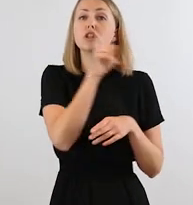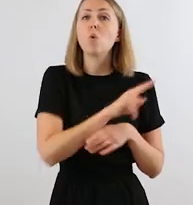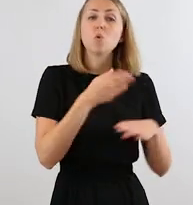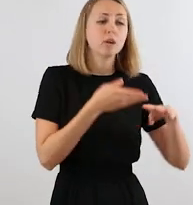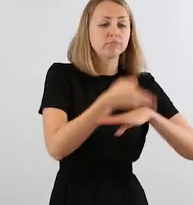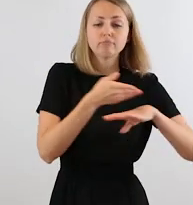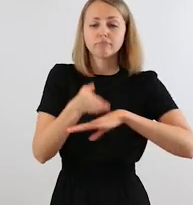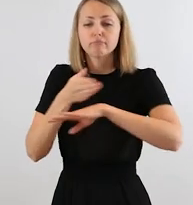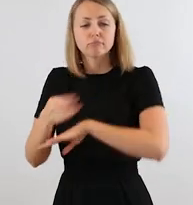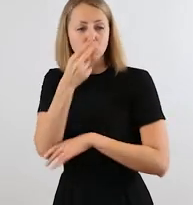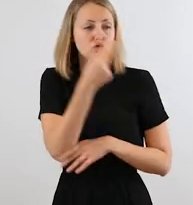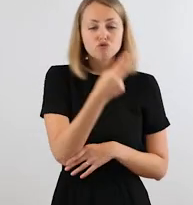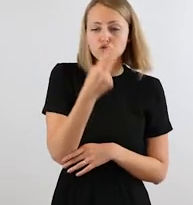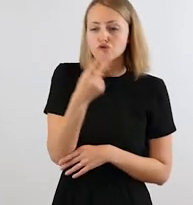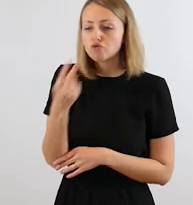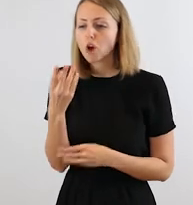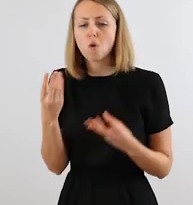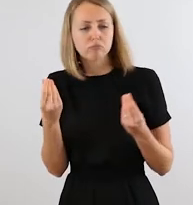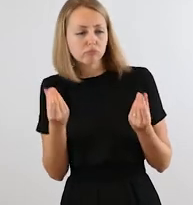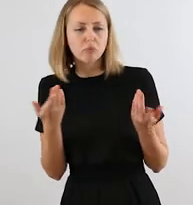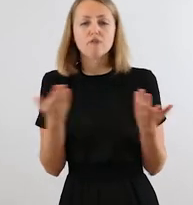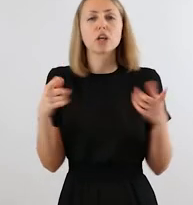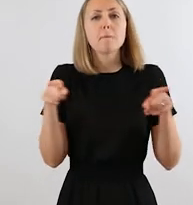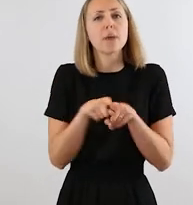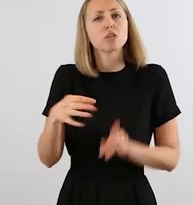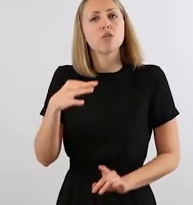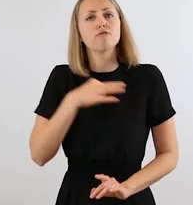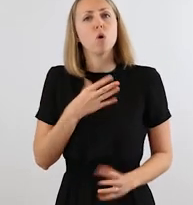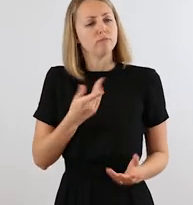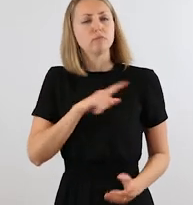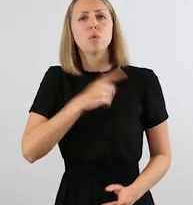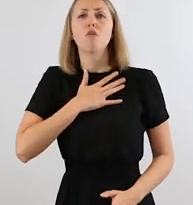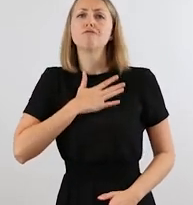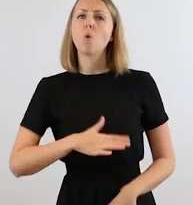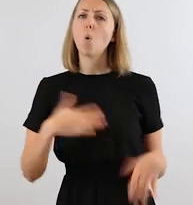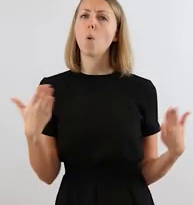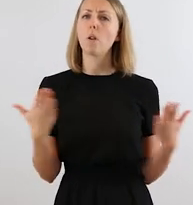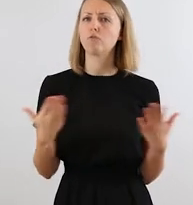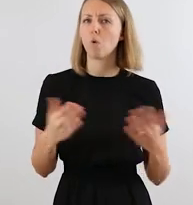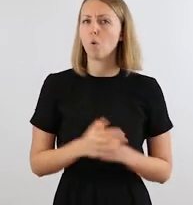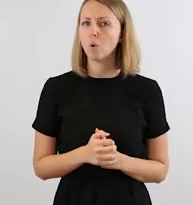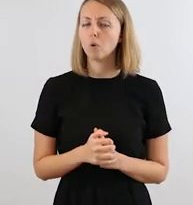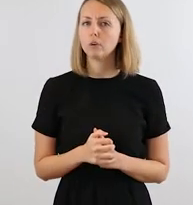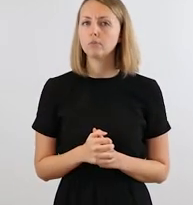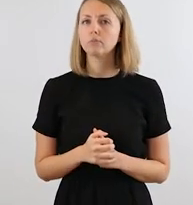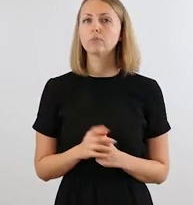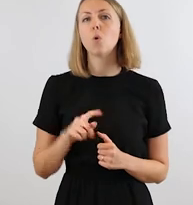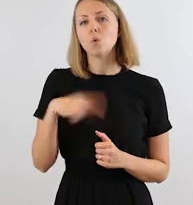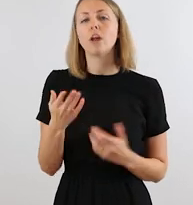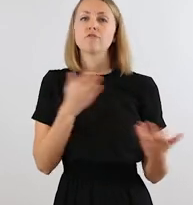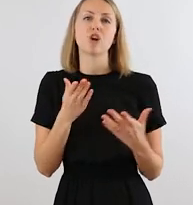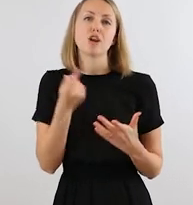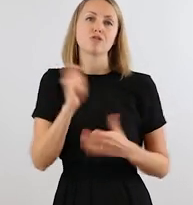verschiedene Unis zu besuchen, dass man einfach so ein bisschen das Gefühl hat, man kann jetzt gucken, wo kommt man am besten zurecht. Dann